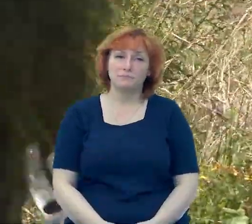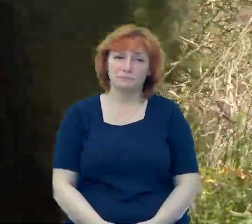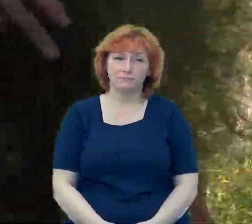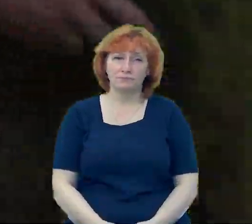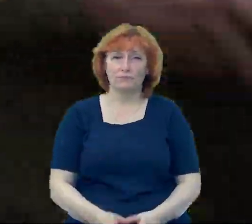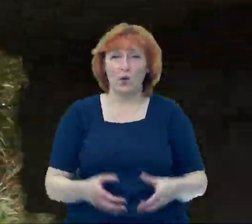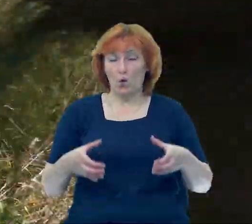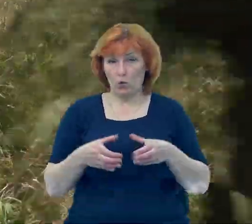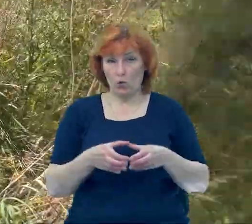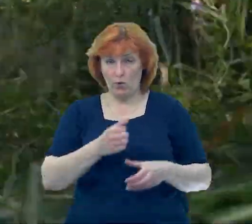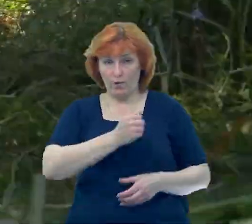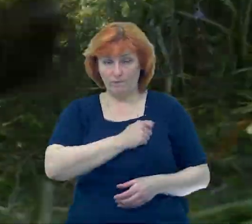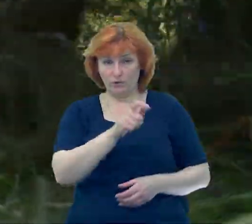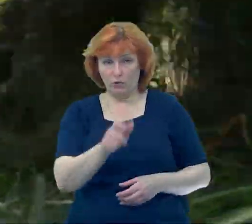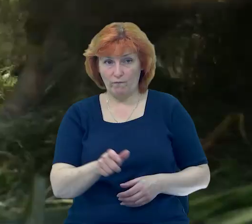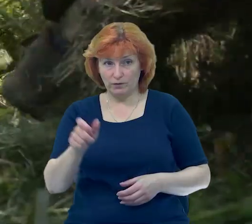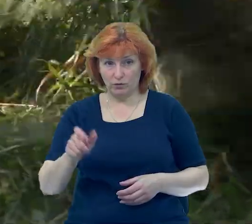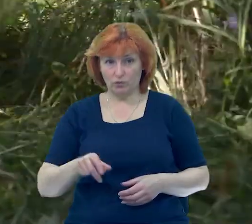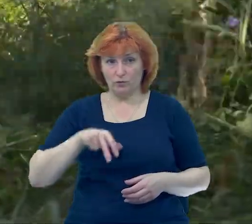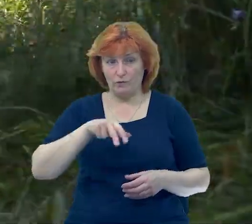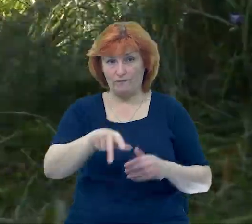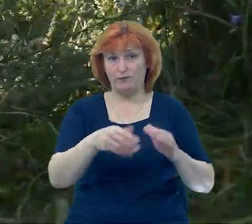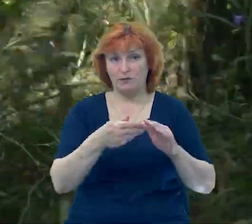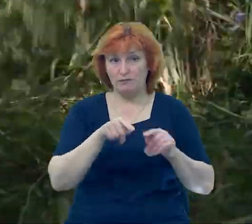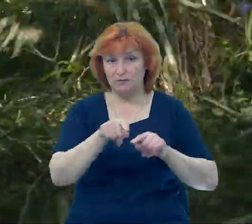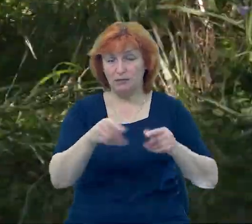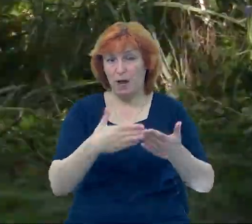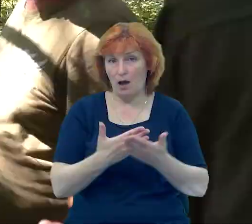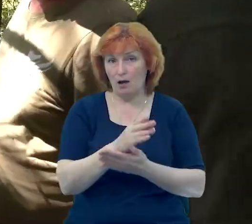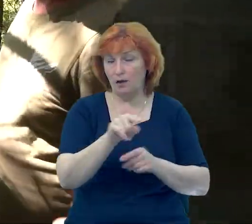Група військовослужбовців виходить на точку за координатами.